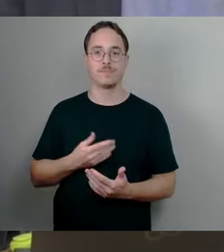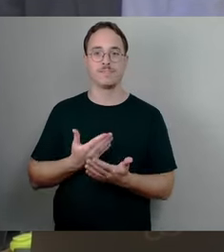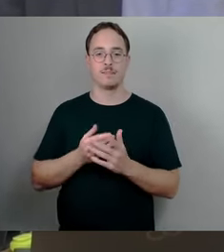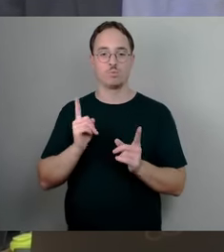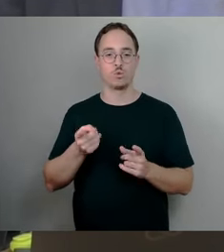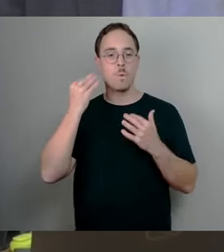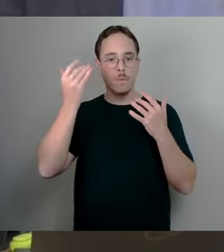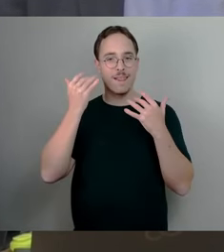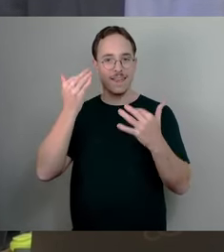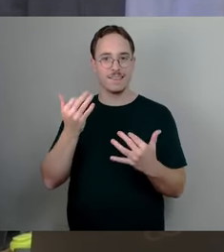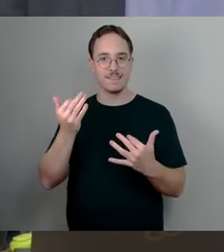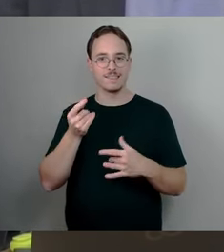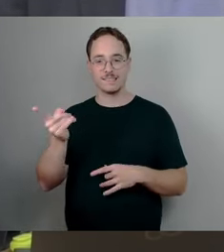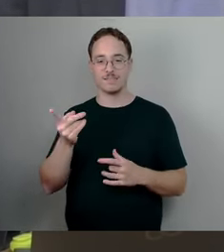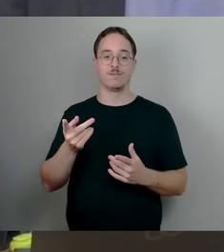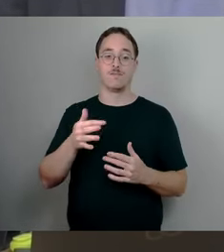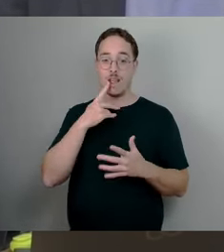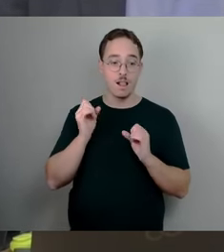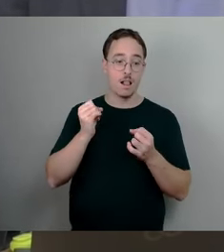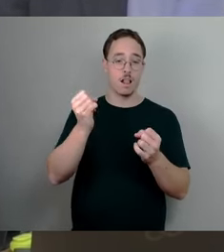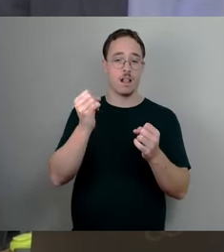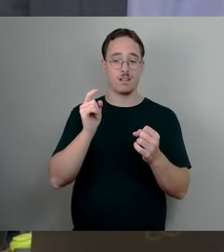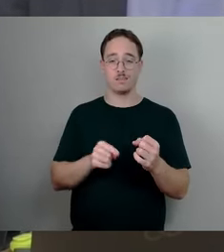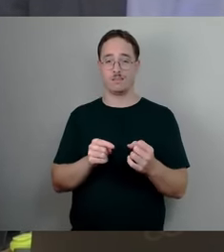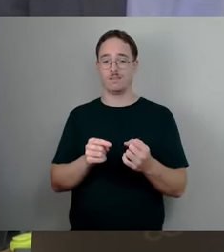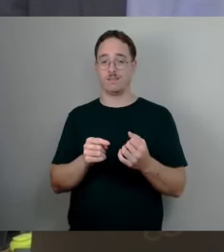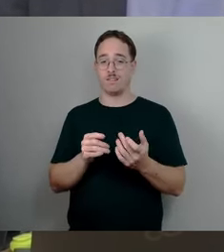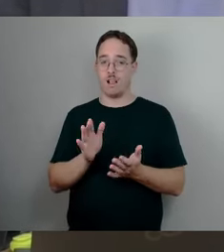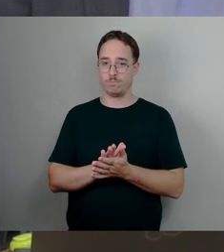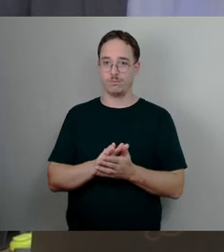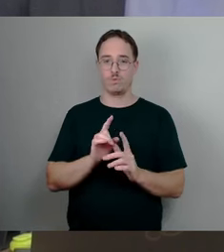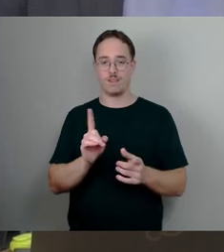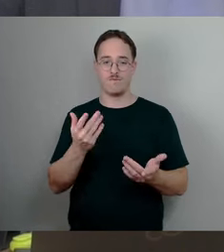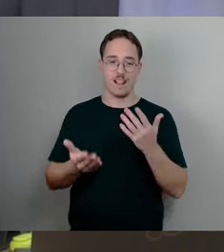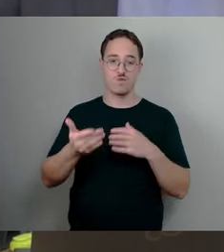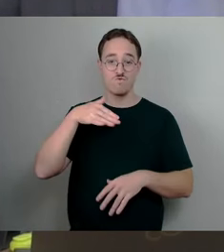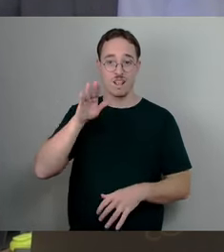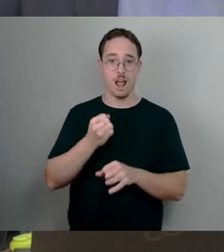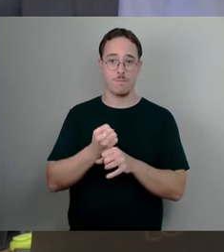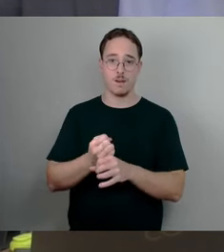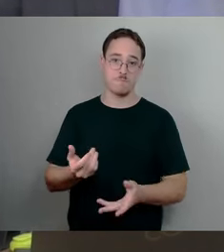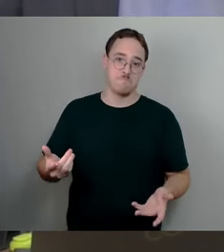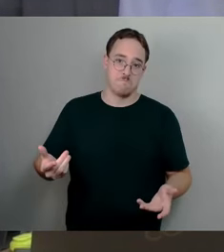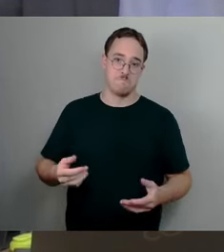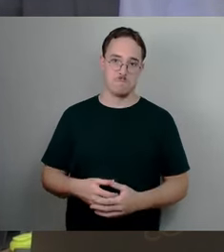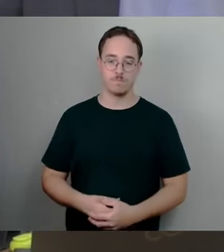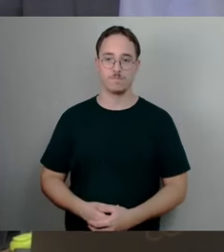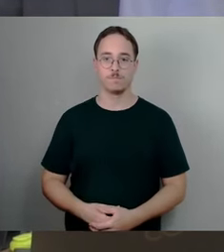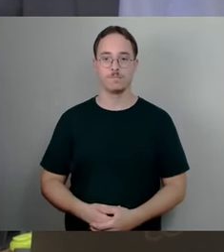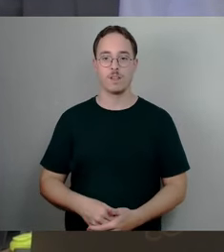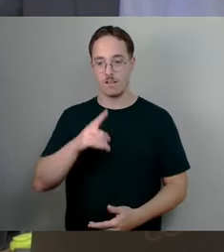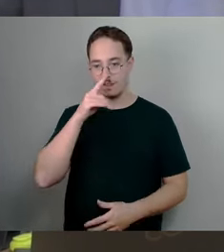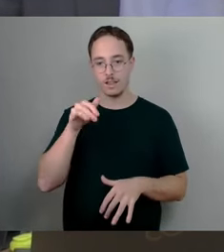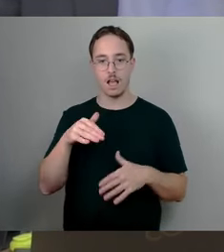der dann ist, wirklich einen sinnfälligen Nutzen ist. Aber ich habe immer gesagt, wenn es Akteure gibt, die bürgerschaftlich engagiert